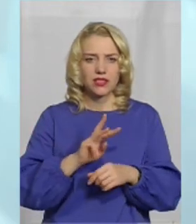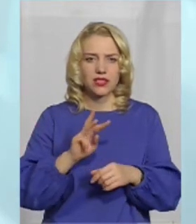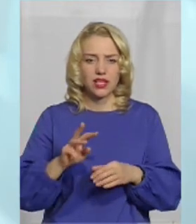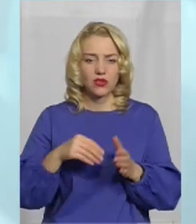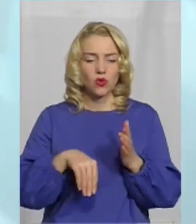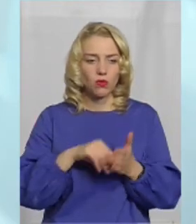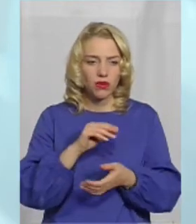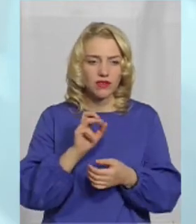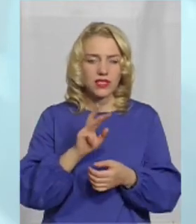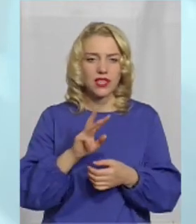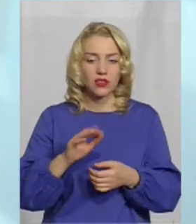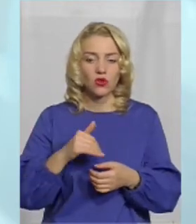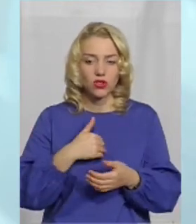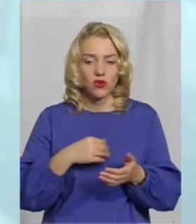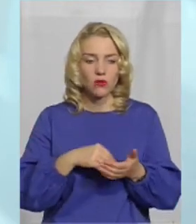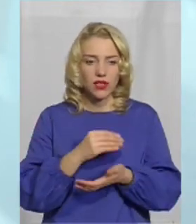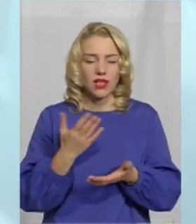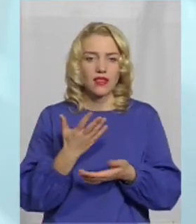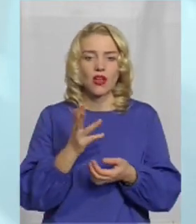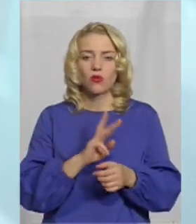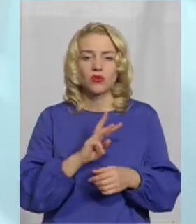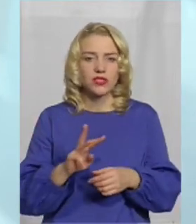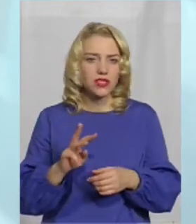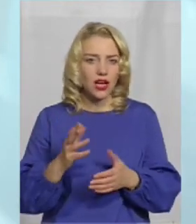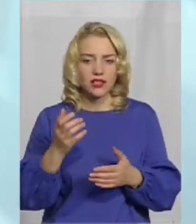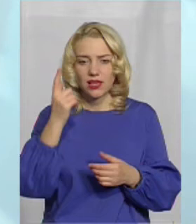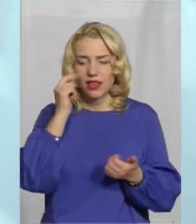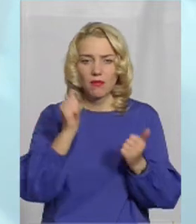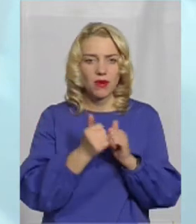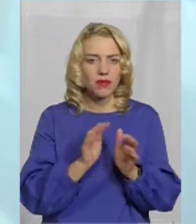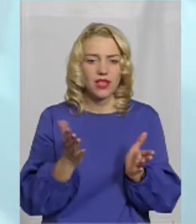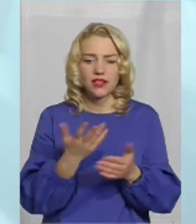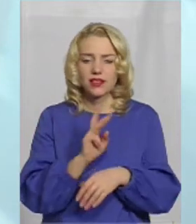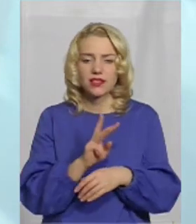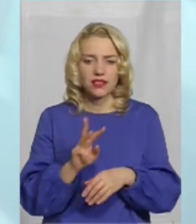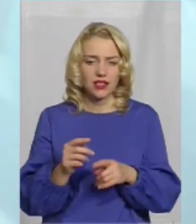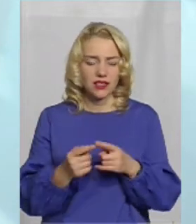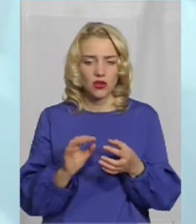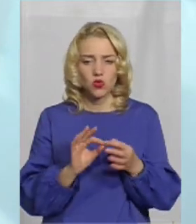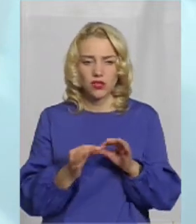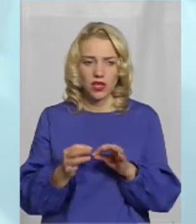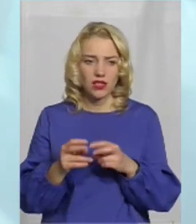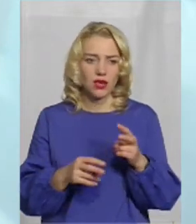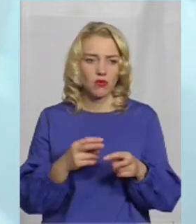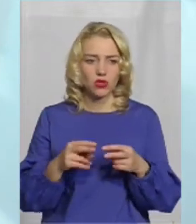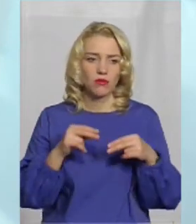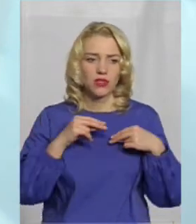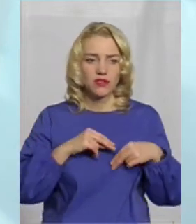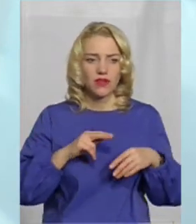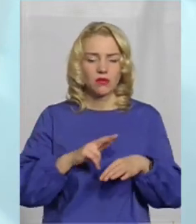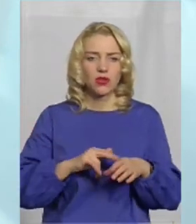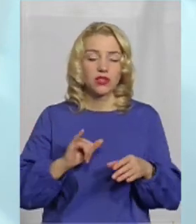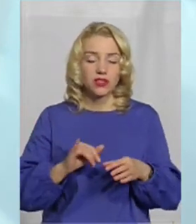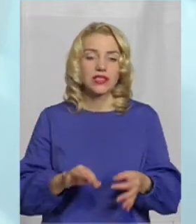купив, на якому, точніше, хотів купити на якомусь сайті, на якому не пам'ятаю, ви розумієте, що це дуже ускладнює пошуки працівникам поліції.